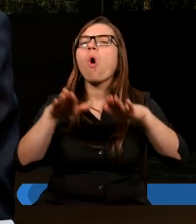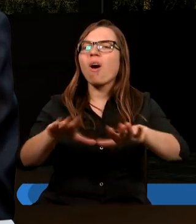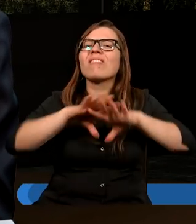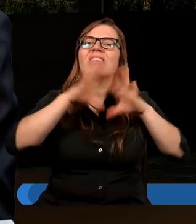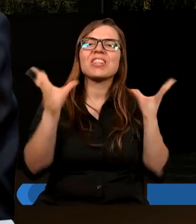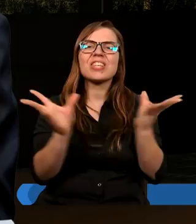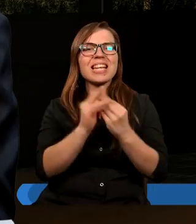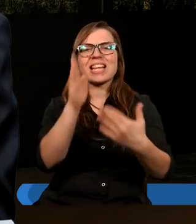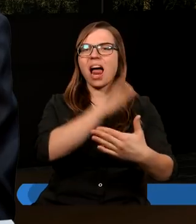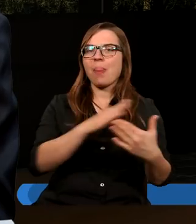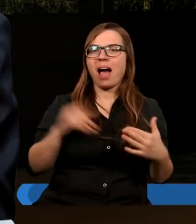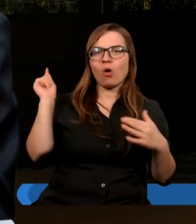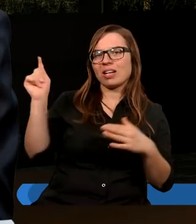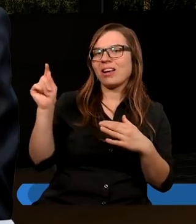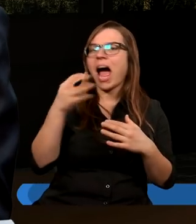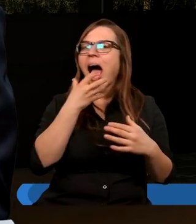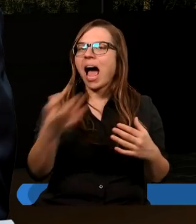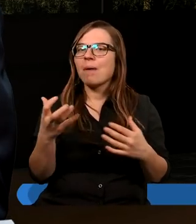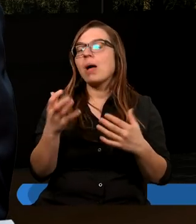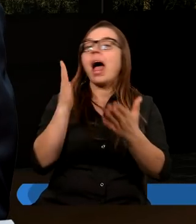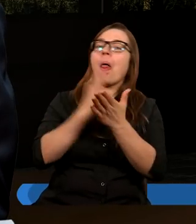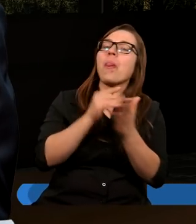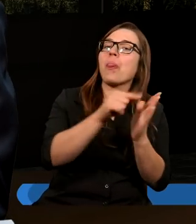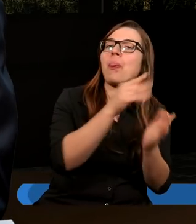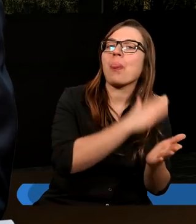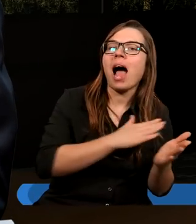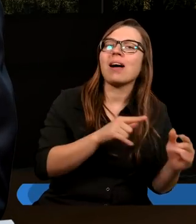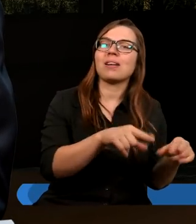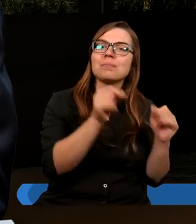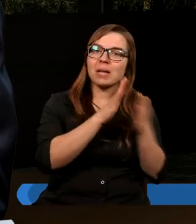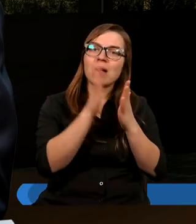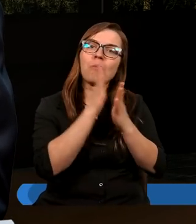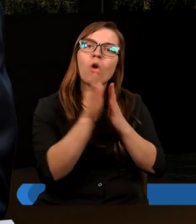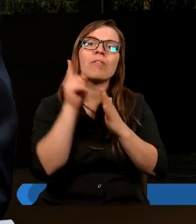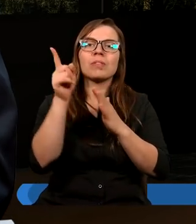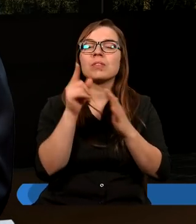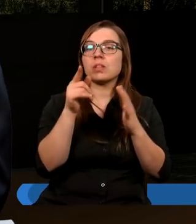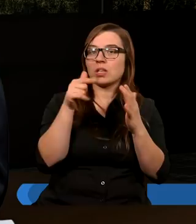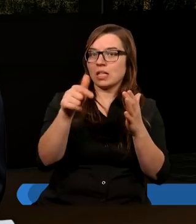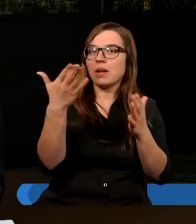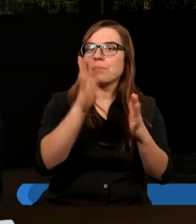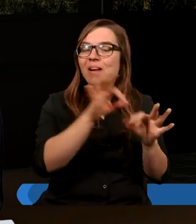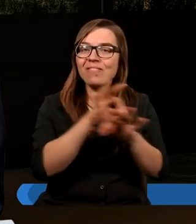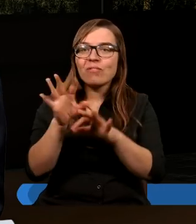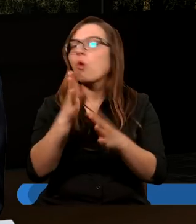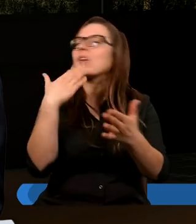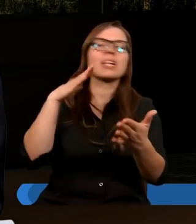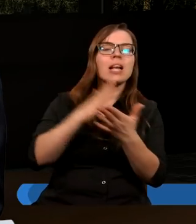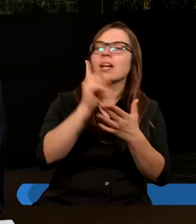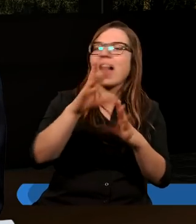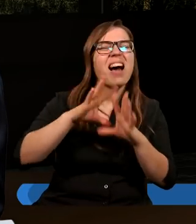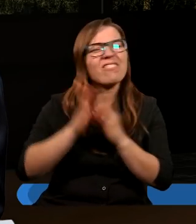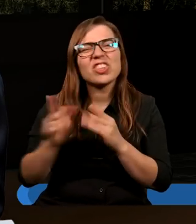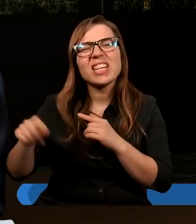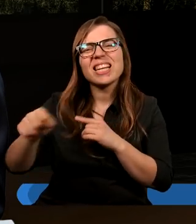wszystkie narody. Nie tylko ten naród, który bezpośrednio z ciebie się będzie wywodził, ale